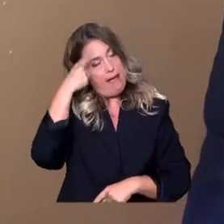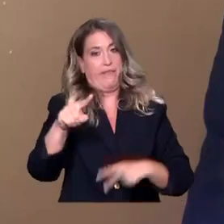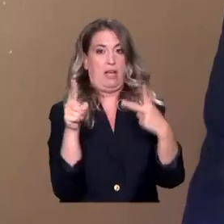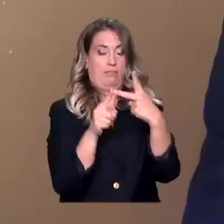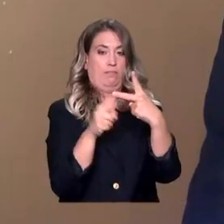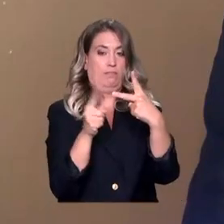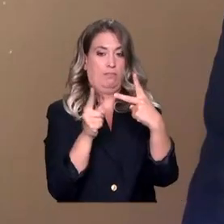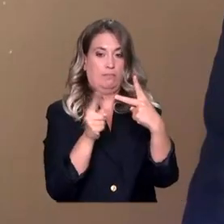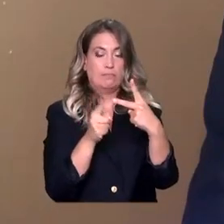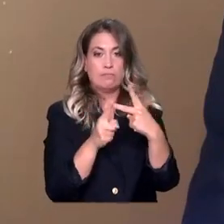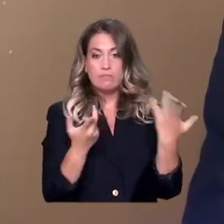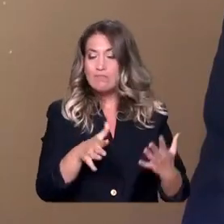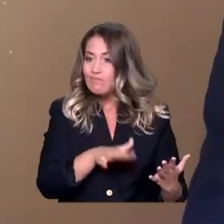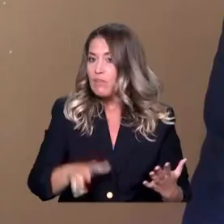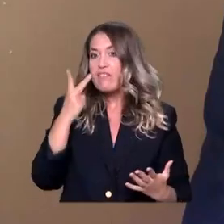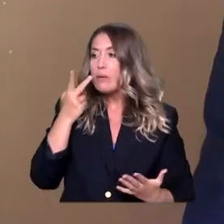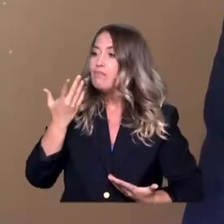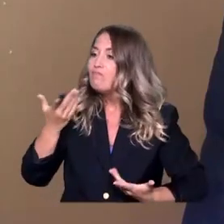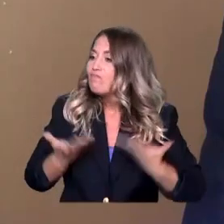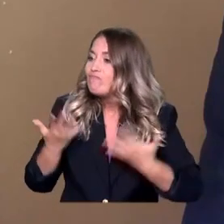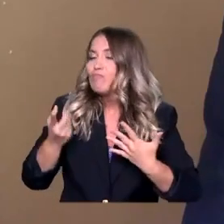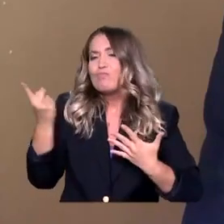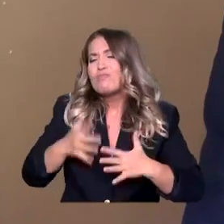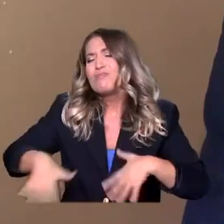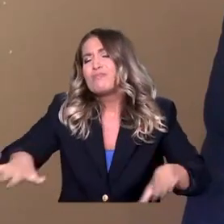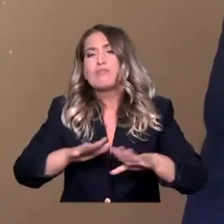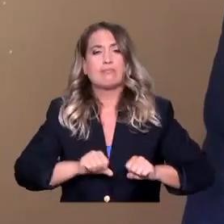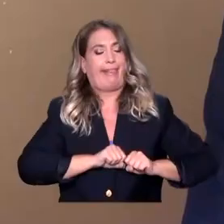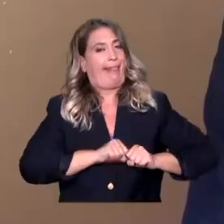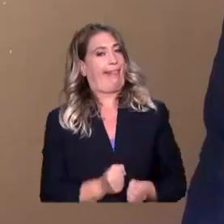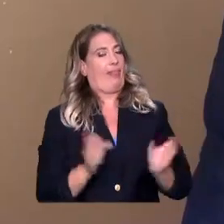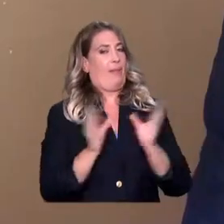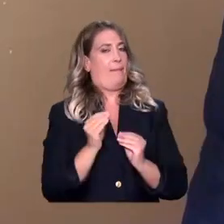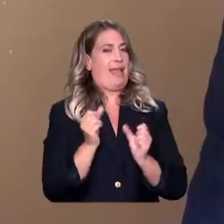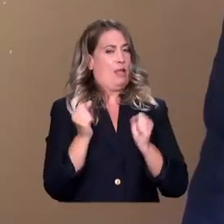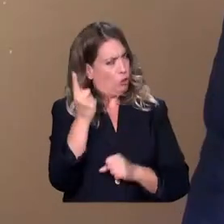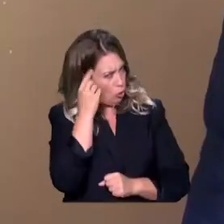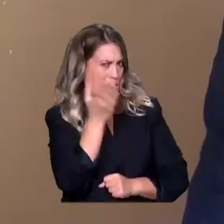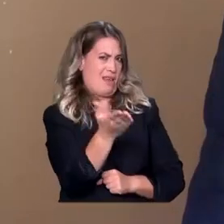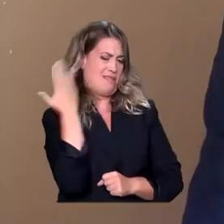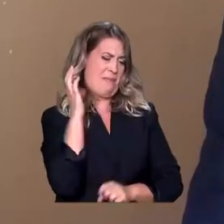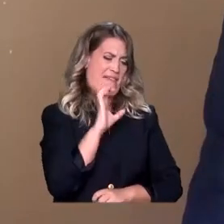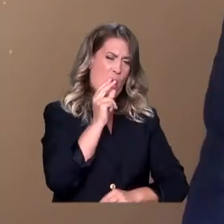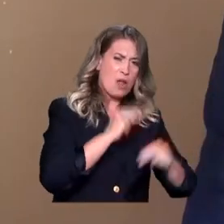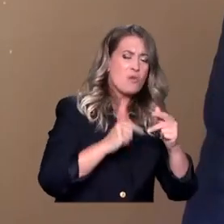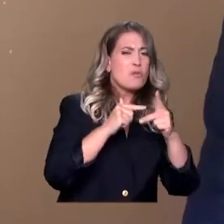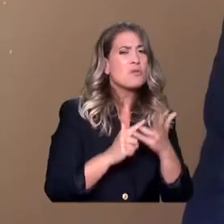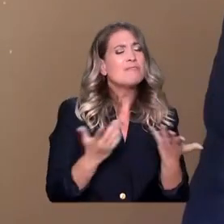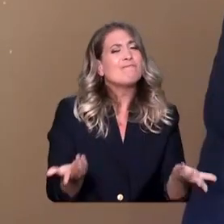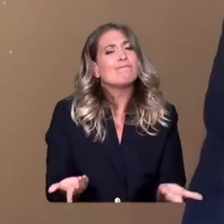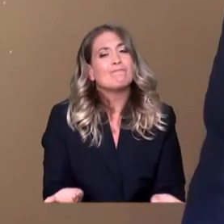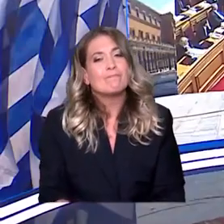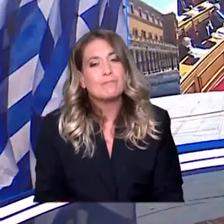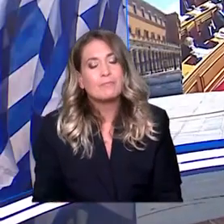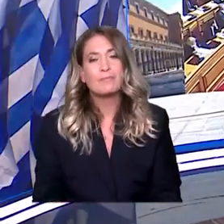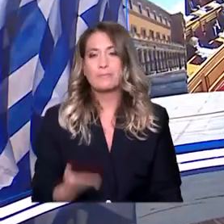δυσαρέσκεια. Δηλαδή και τα ποσοστά των ευρωεκλογών δεν ήταν τα ποσοστά που ήθελε η κυβέρνηση. Το ξέρουμε. Σημαίνει ότι είναι ένας από τους τομείς που πρέπει να